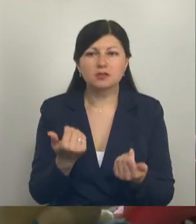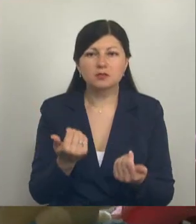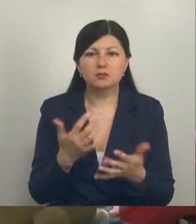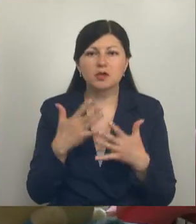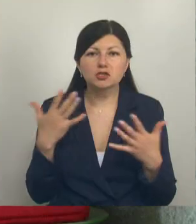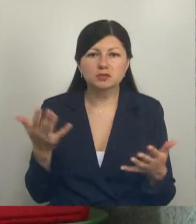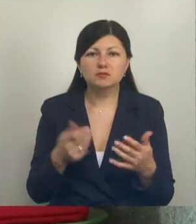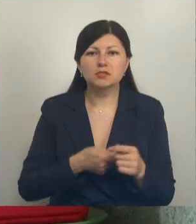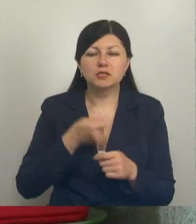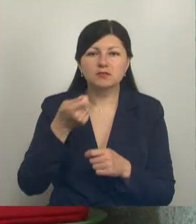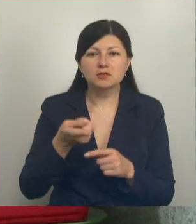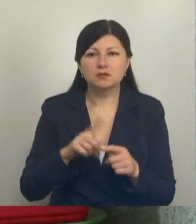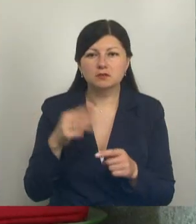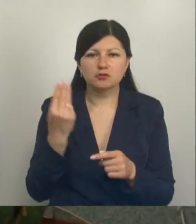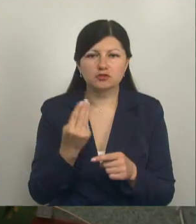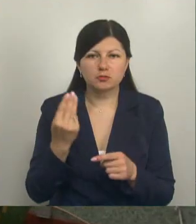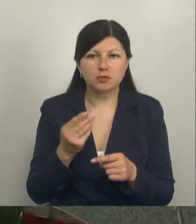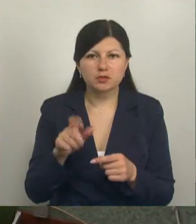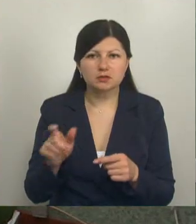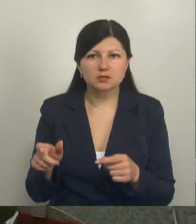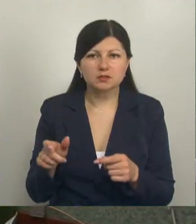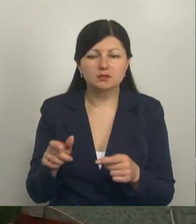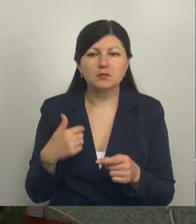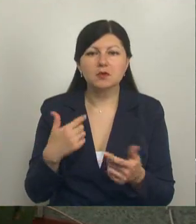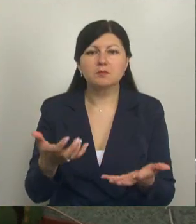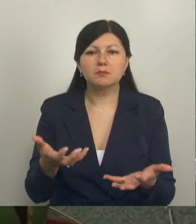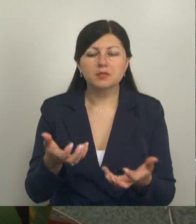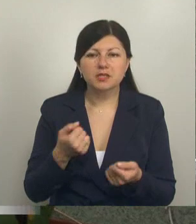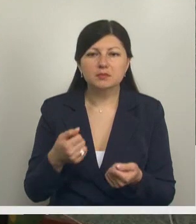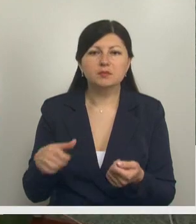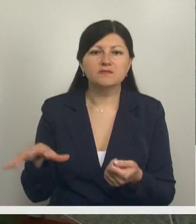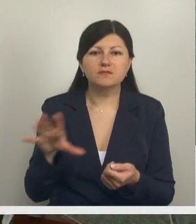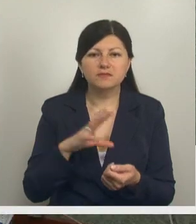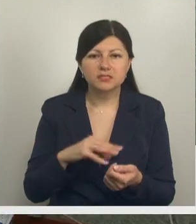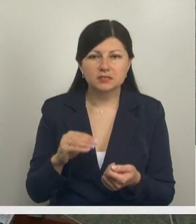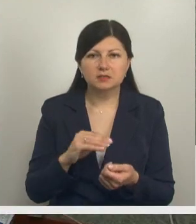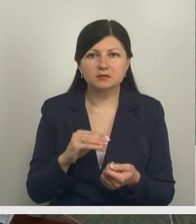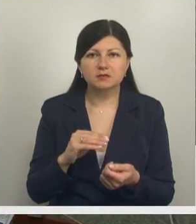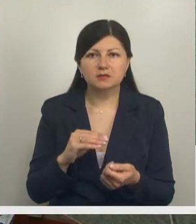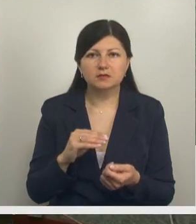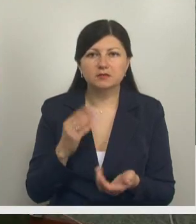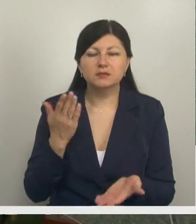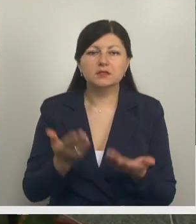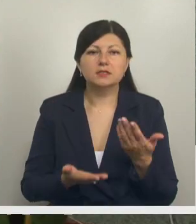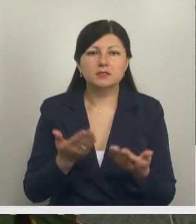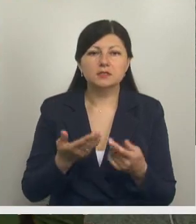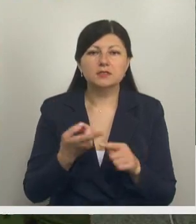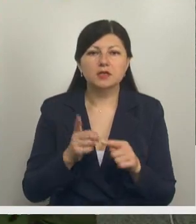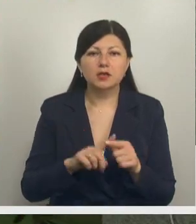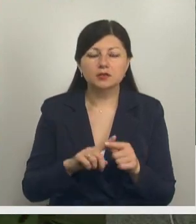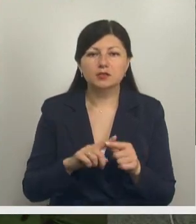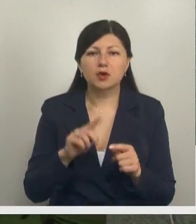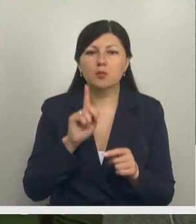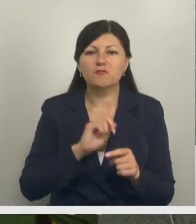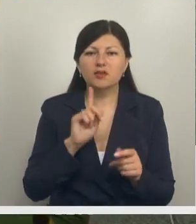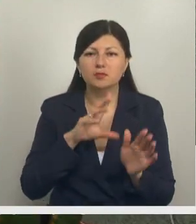большинство заявителей – шебекинцы. Мы примем абсолютно всех. Значит, если это пункты временного